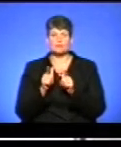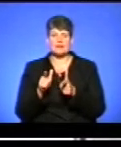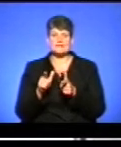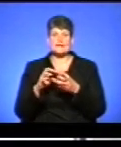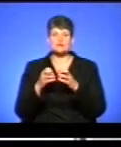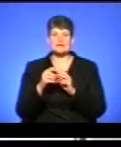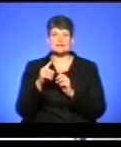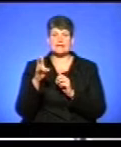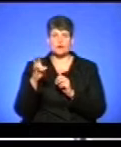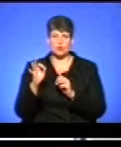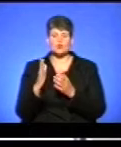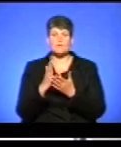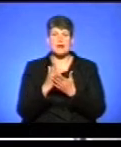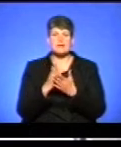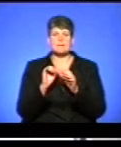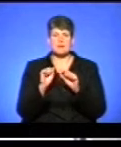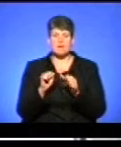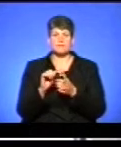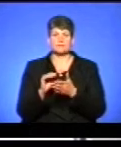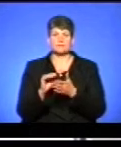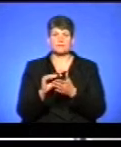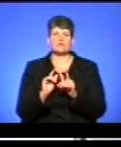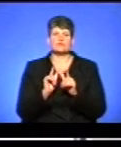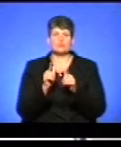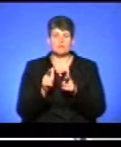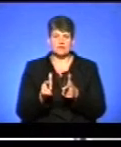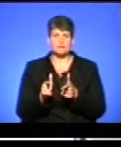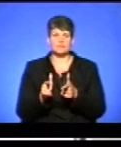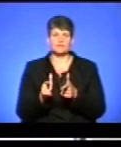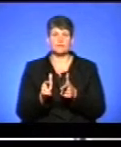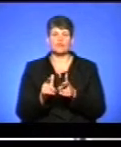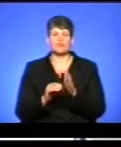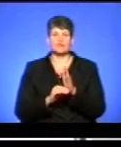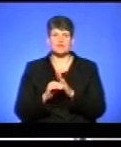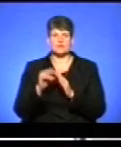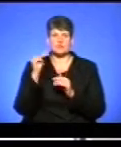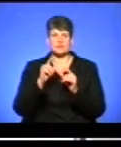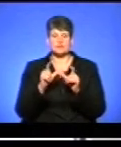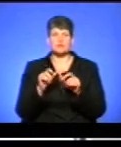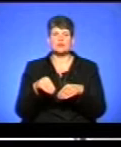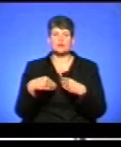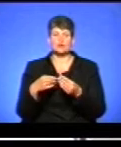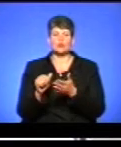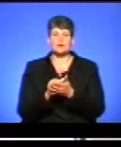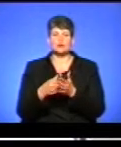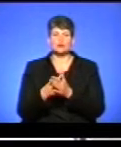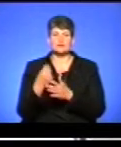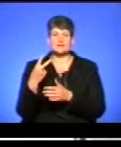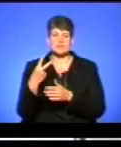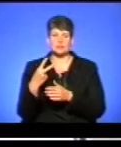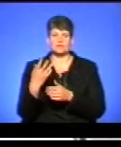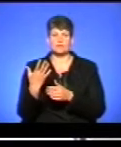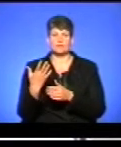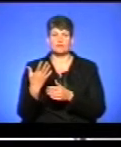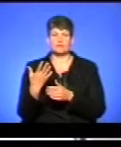ЗНО. Ті, хто мають право складати вступні випробування у закладах вищої освіти, вони повинні подати документи до 20-го в паперовій формі,